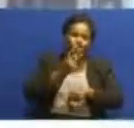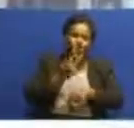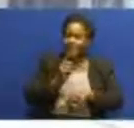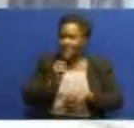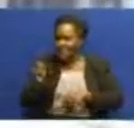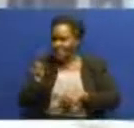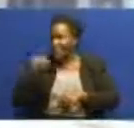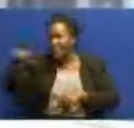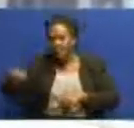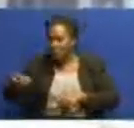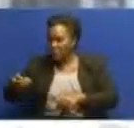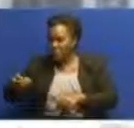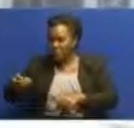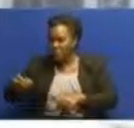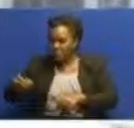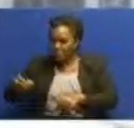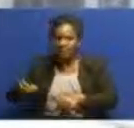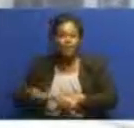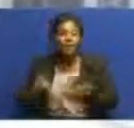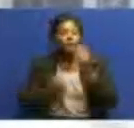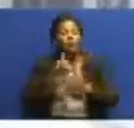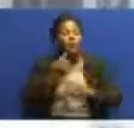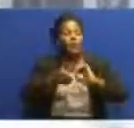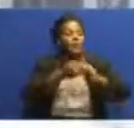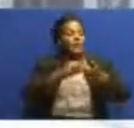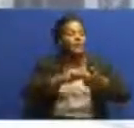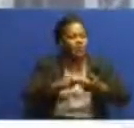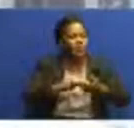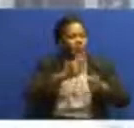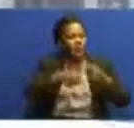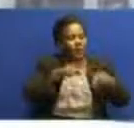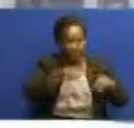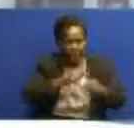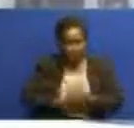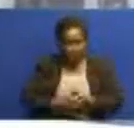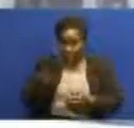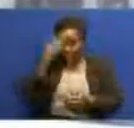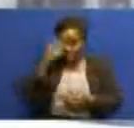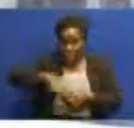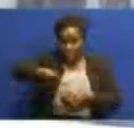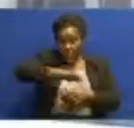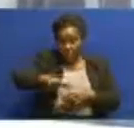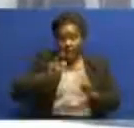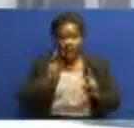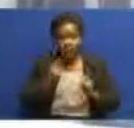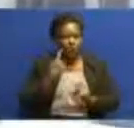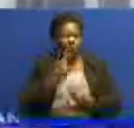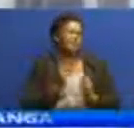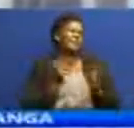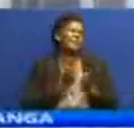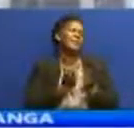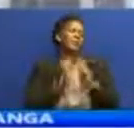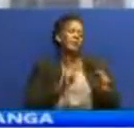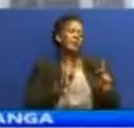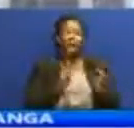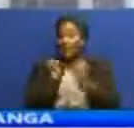au kwa muwezi hapana tunekutokana na tatizo na ukugwa wa tatizo tunakio katika mazingira ya kawaida tunahona kwa mba ni kutucha kawaida lakini katika